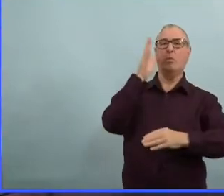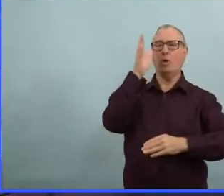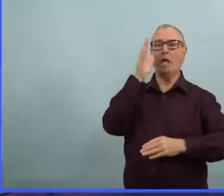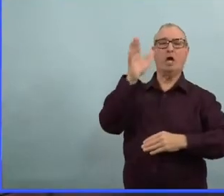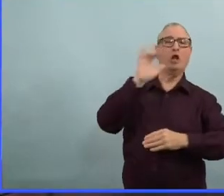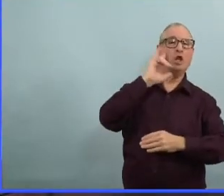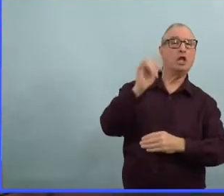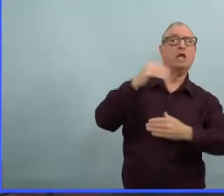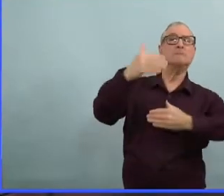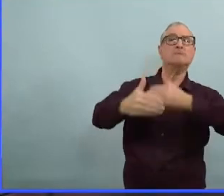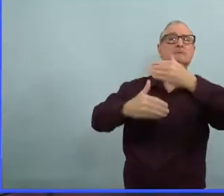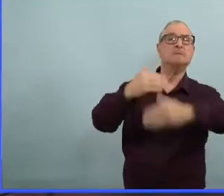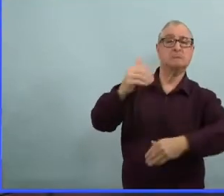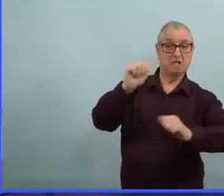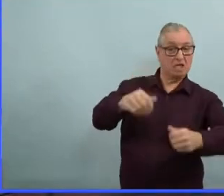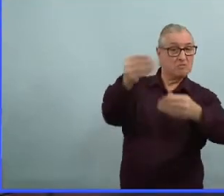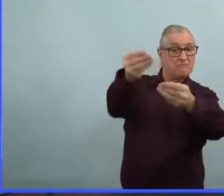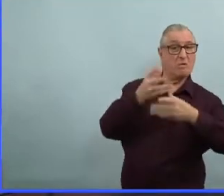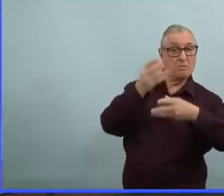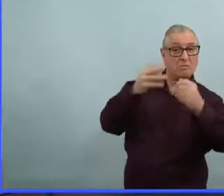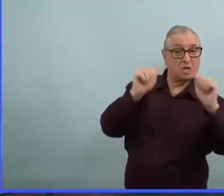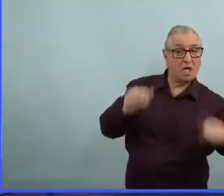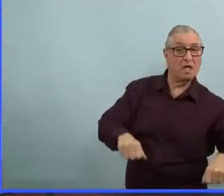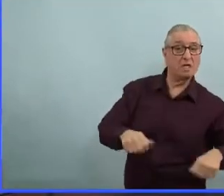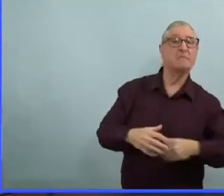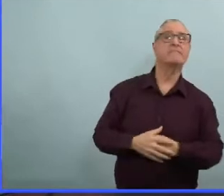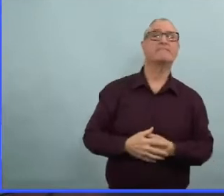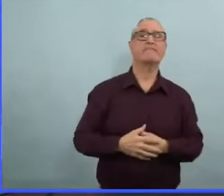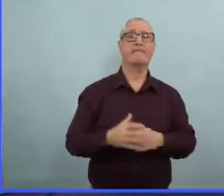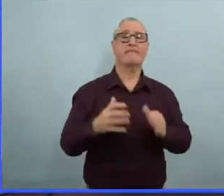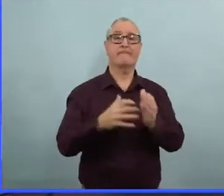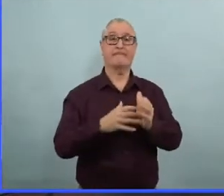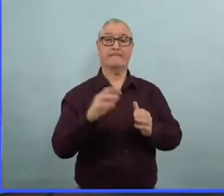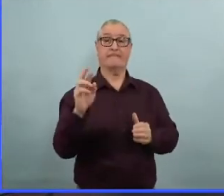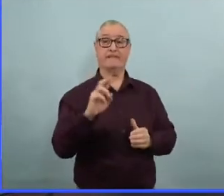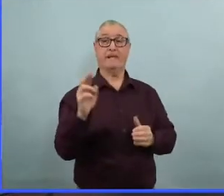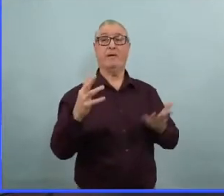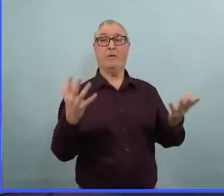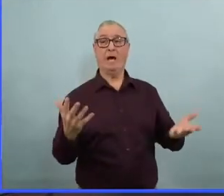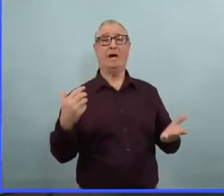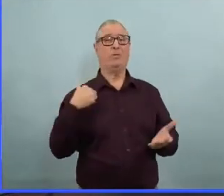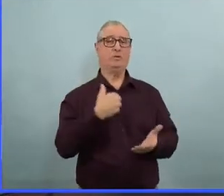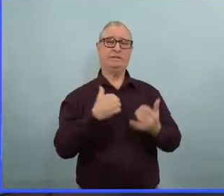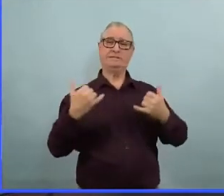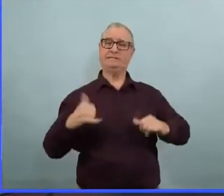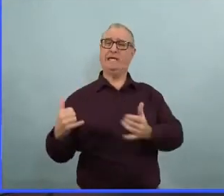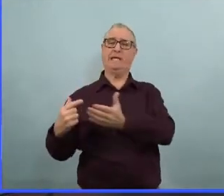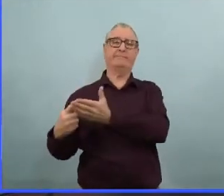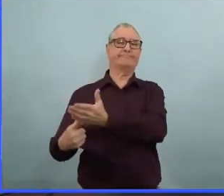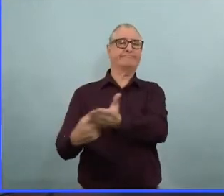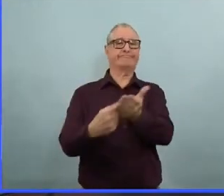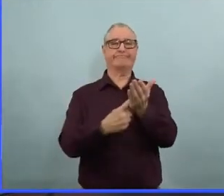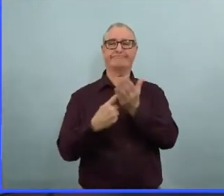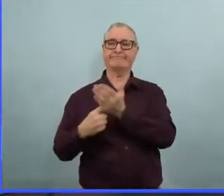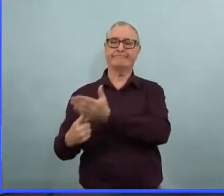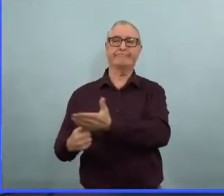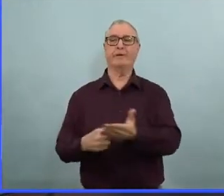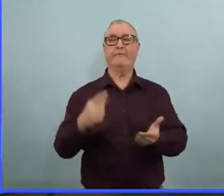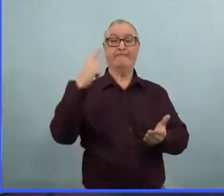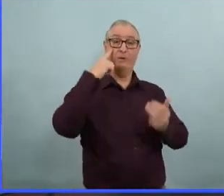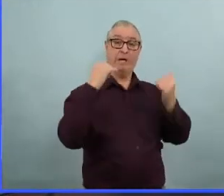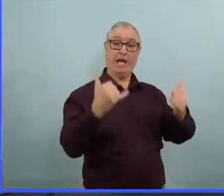Bon, c'est quelque chose qu'on discute constamment. On discute le court terme, le moyen terme et le long terme. Nous n'avons pas de dates